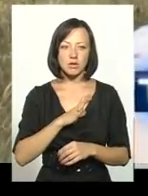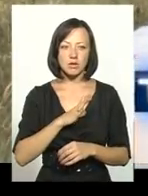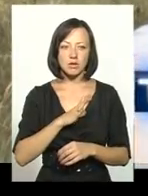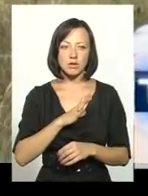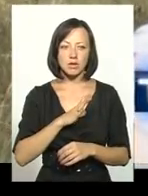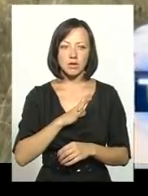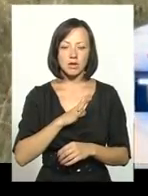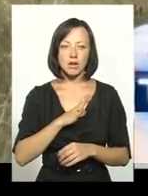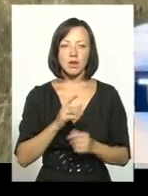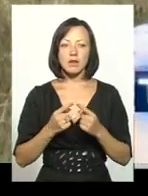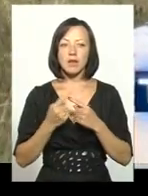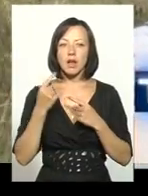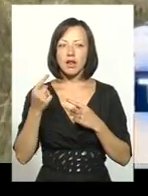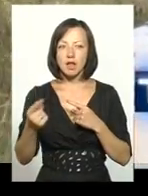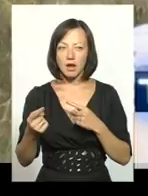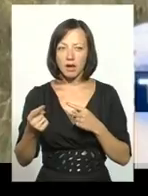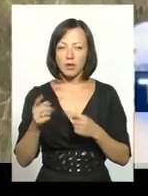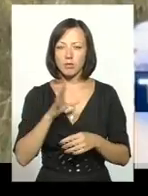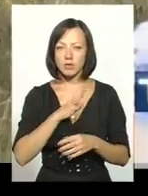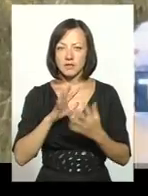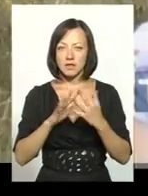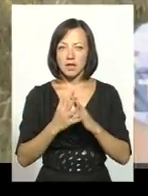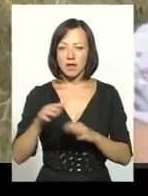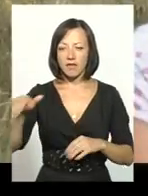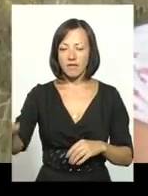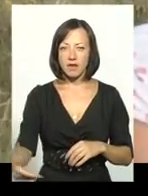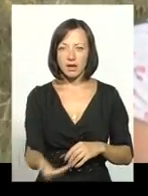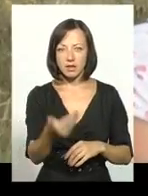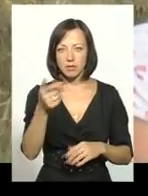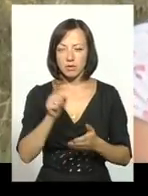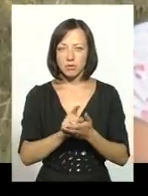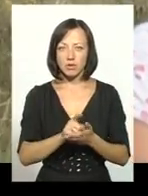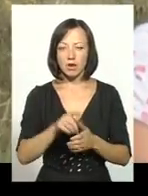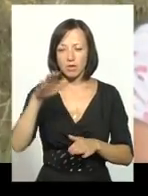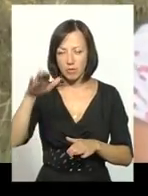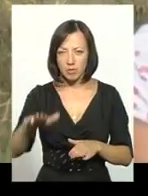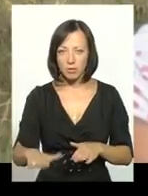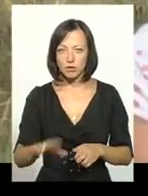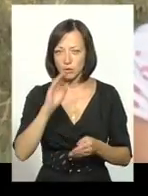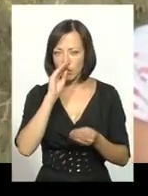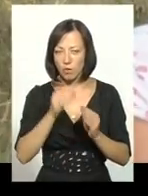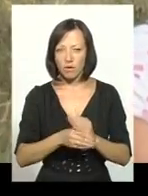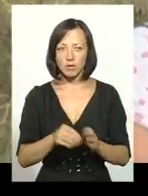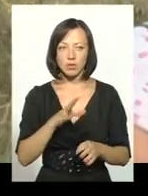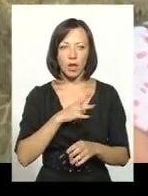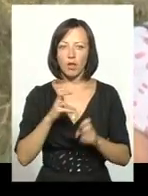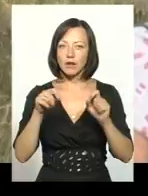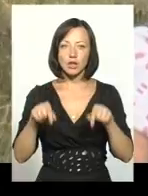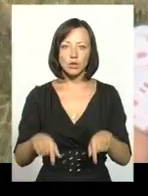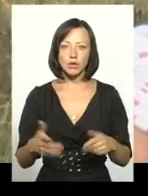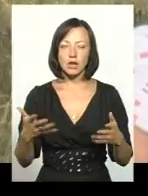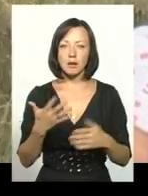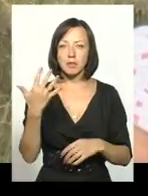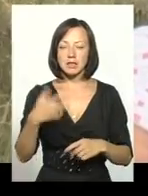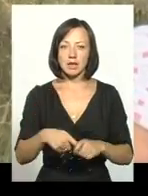населених пунктів. Повинні вириті бути котловани. Десь воно повинно сховане бути, але не тут, за яких